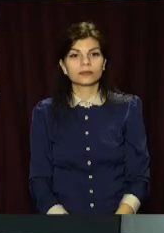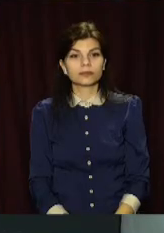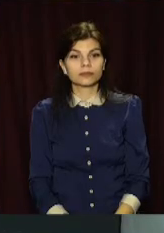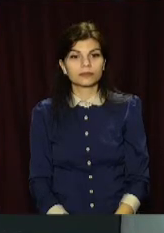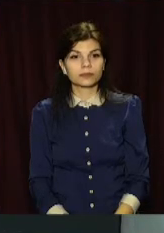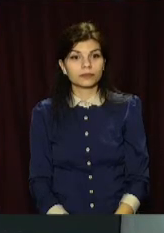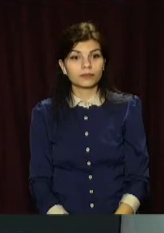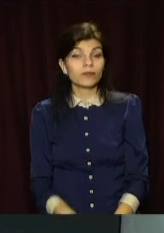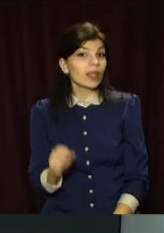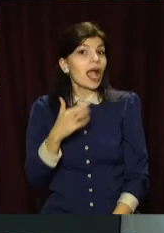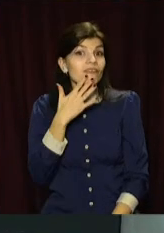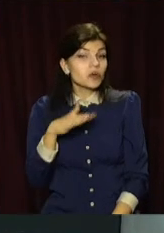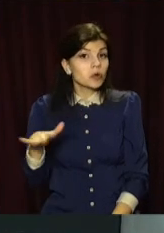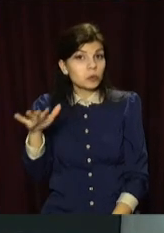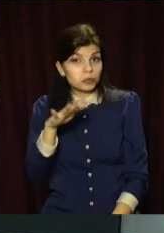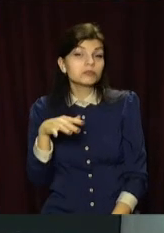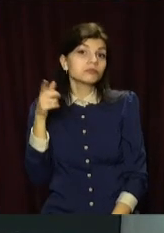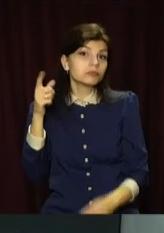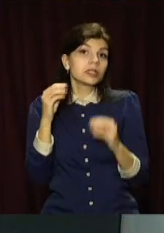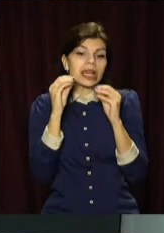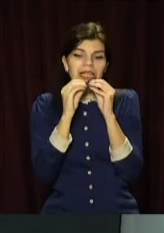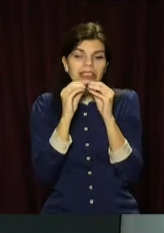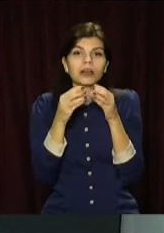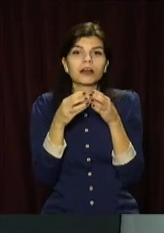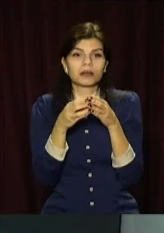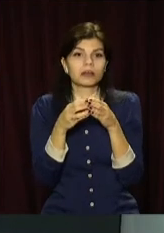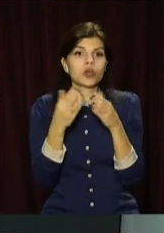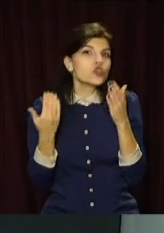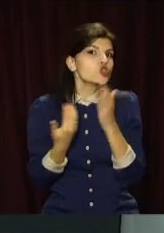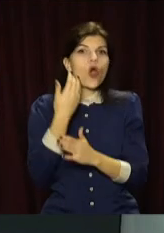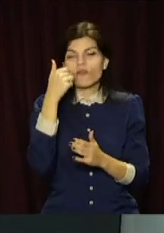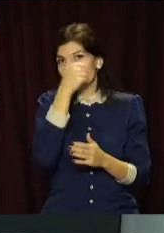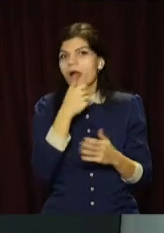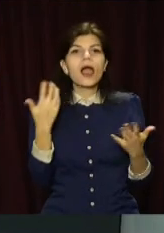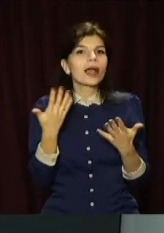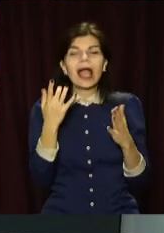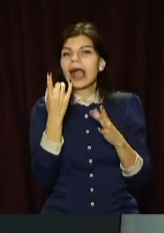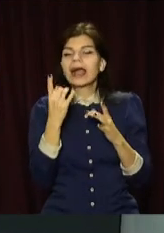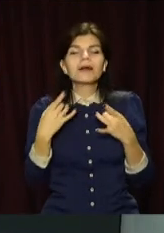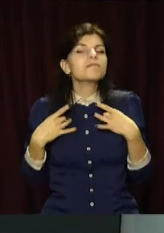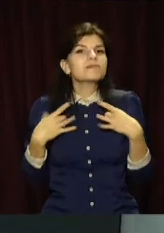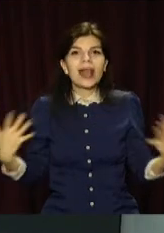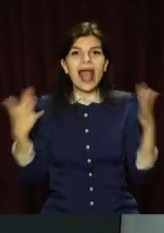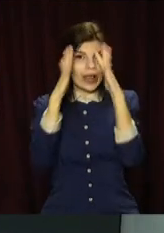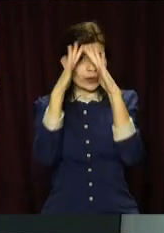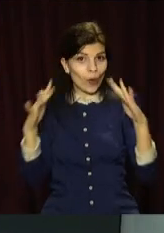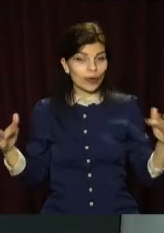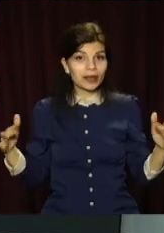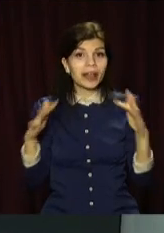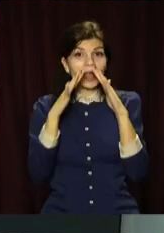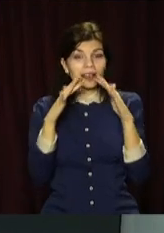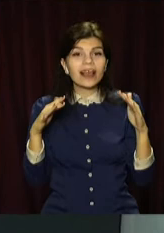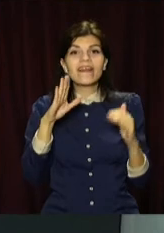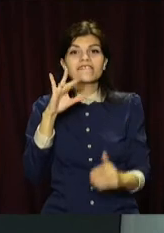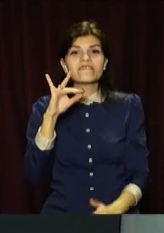А у Європі визначилися з десяткою найошатніших новорічних ялинок. Рейтинг святкових красунь очолила ялинка з